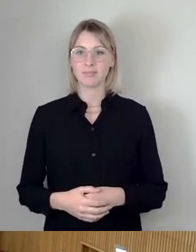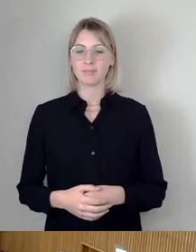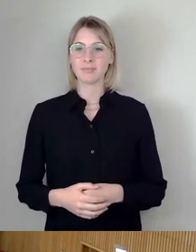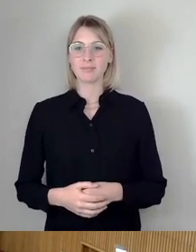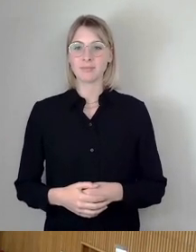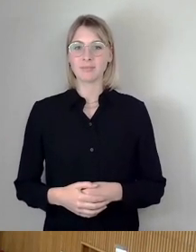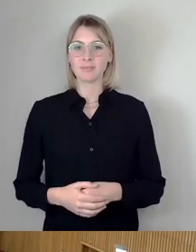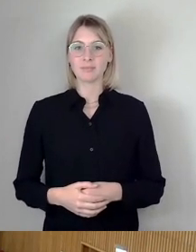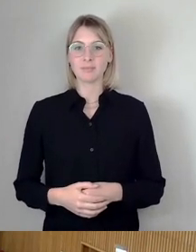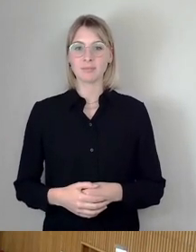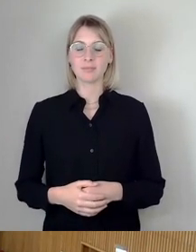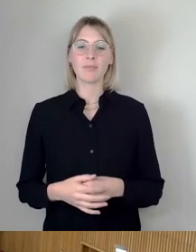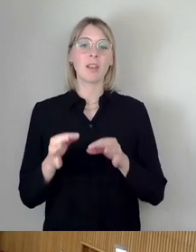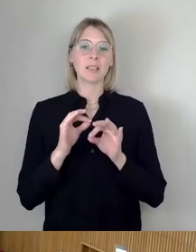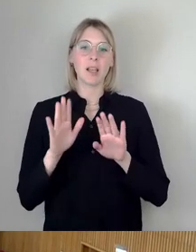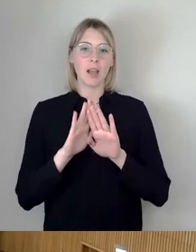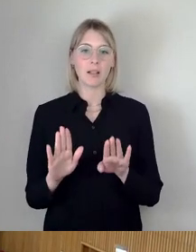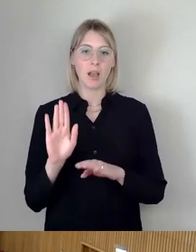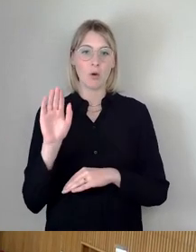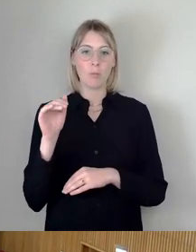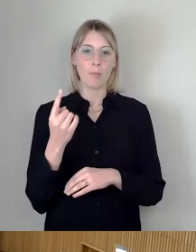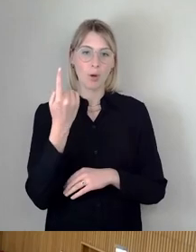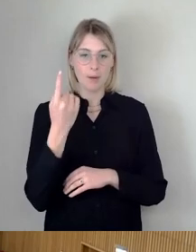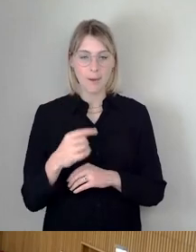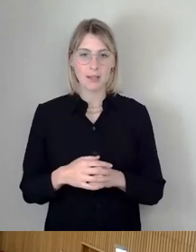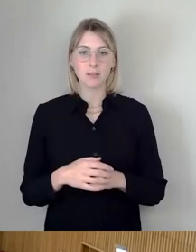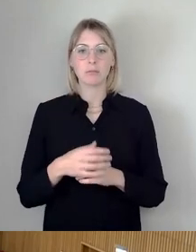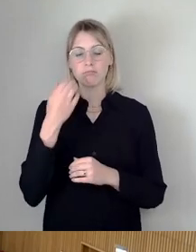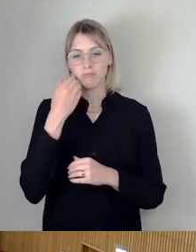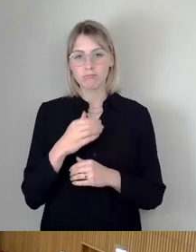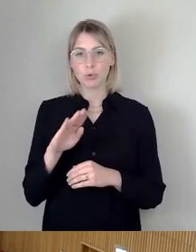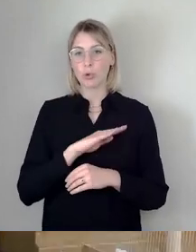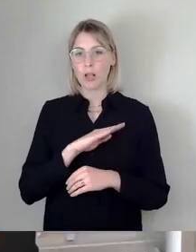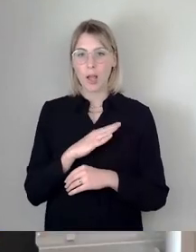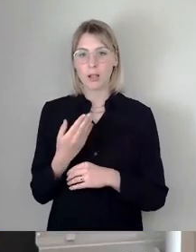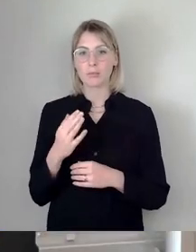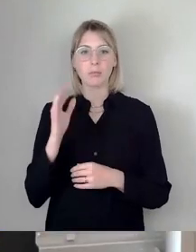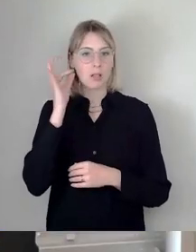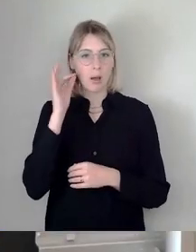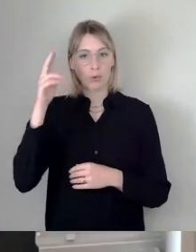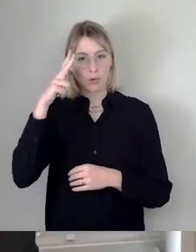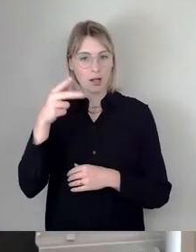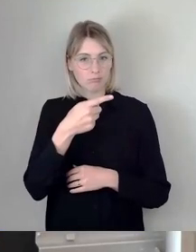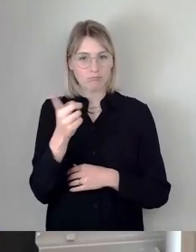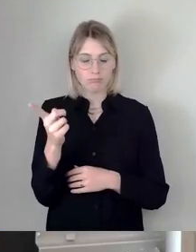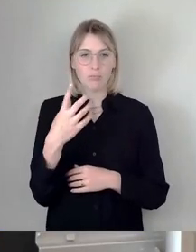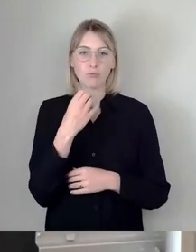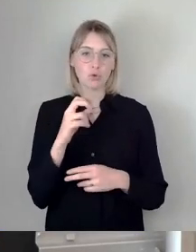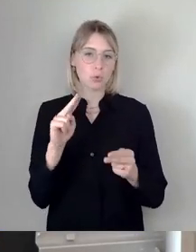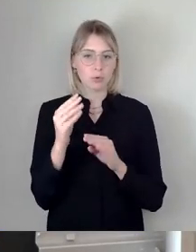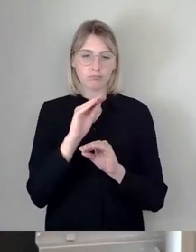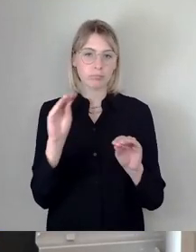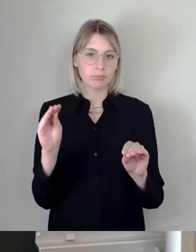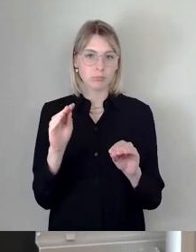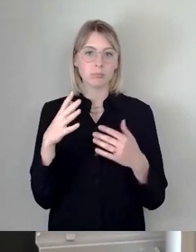Sehr geehrter Herr Oberbürgermeister, meine Damen und Herren, liebe Kolleginnen und Kollegen, ich würde es auch relativ kurz halten. Mit den Finals haben wir